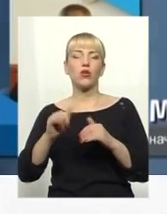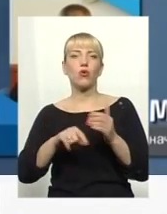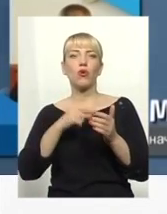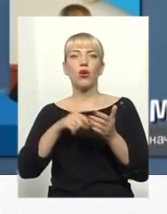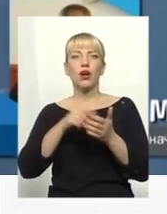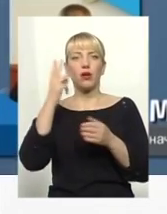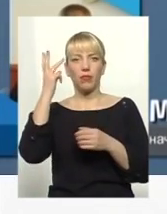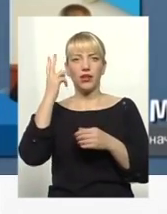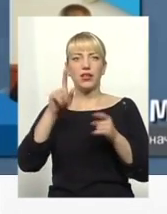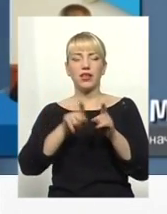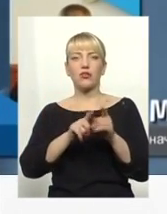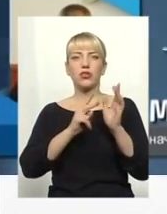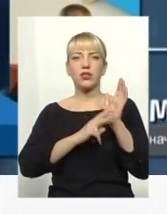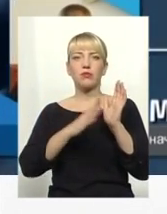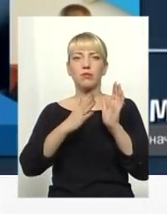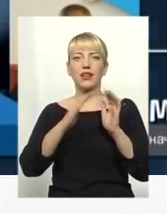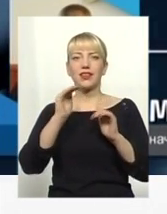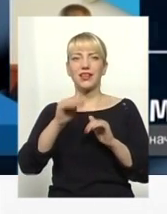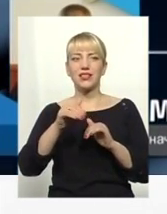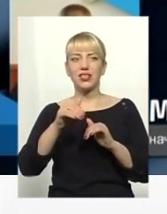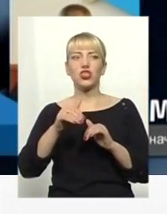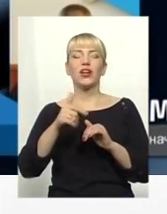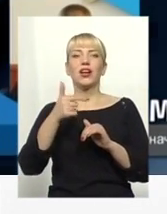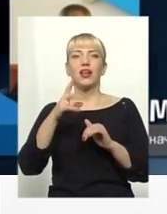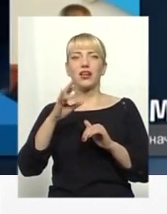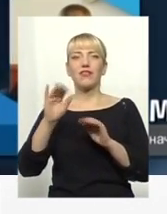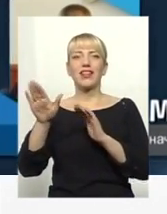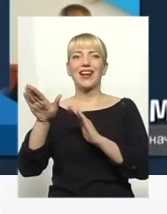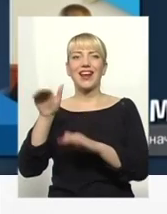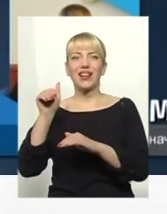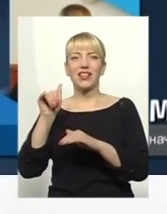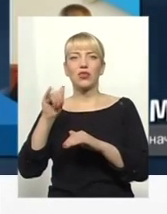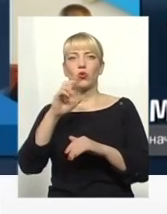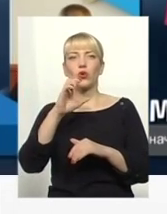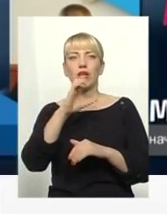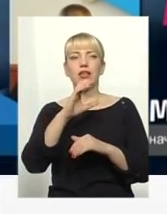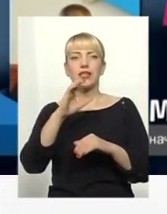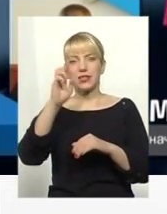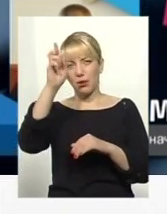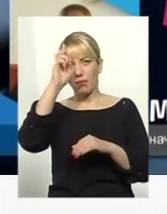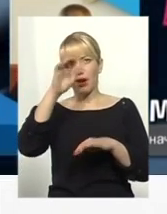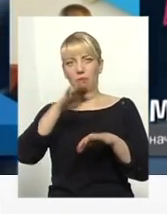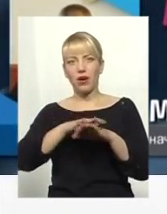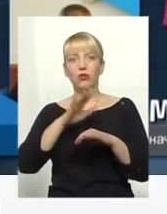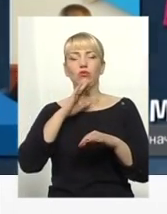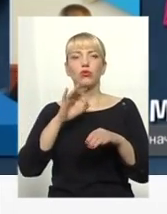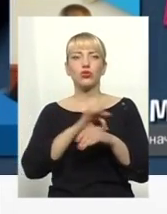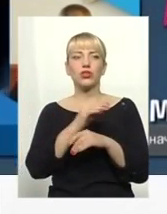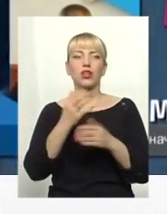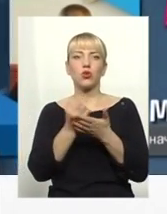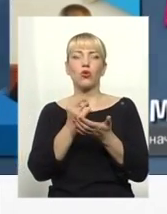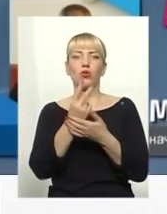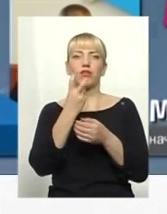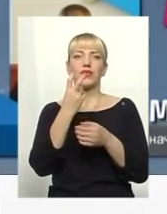75 тисяч гривень кредиту у Збербанку. Водночас у дружини пана Семенишина доходи понад 200 тисяч гривень